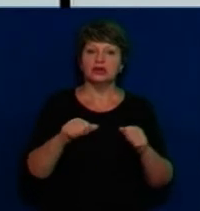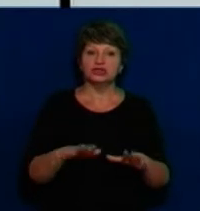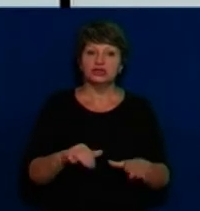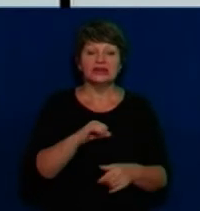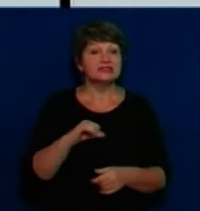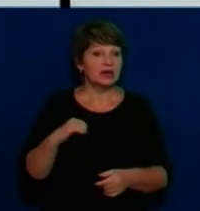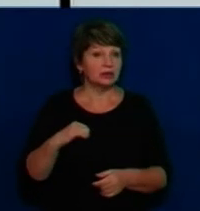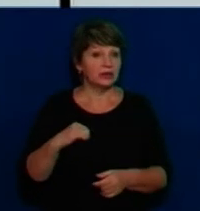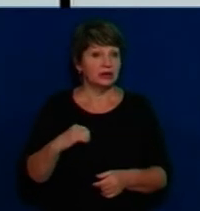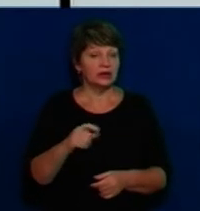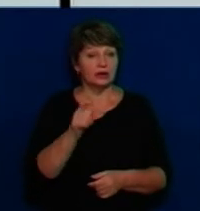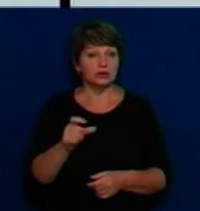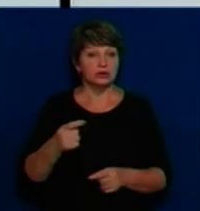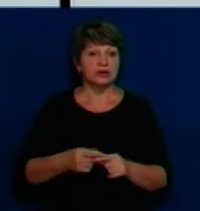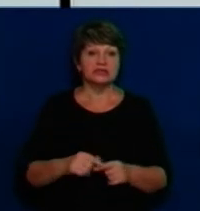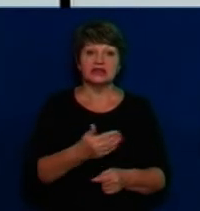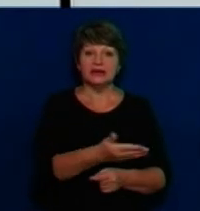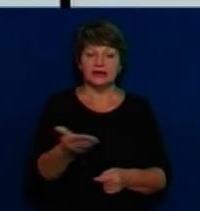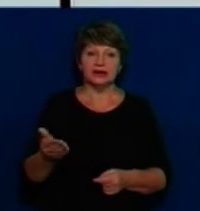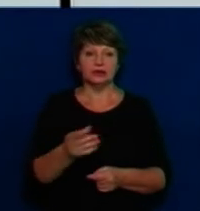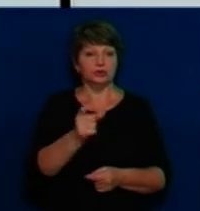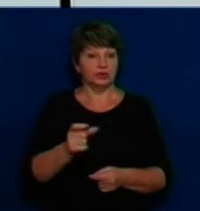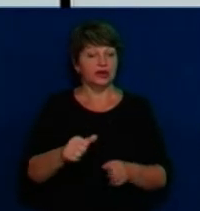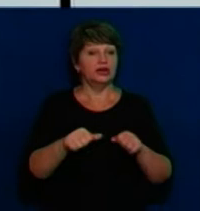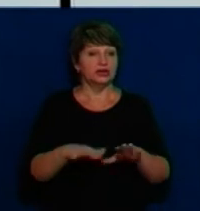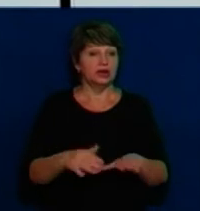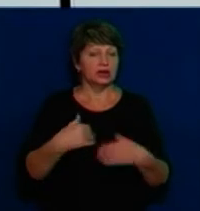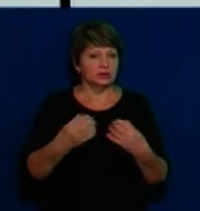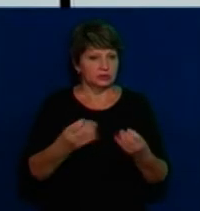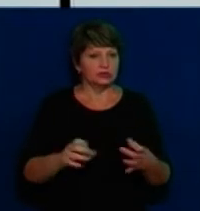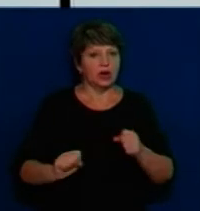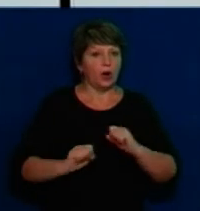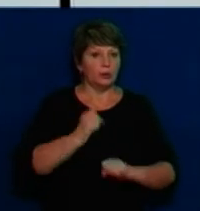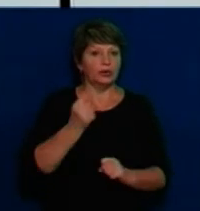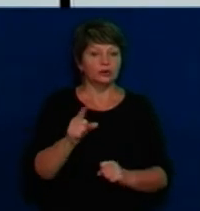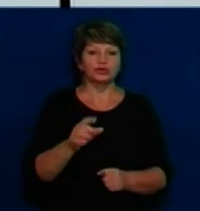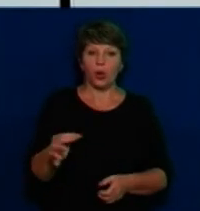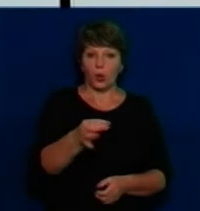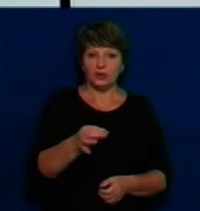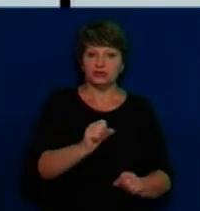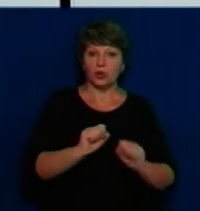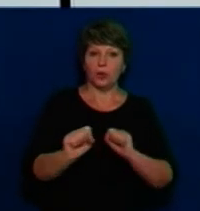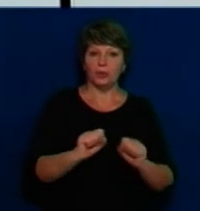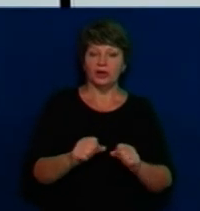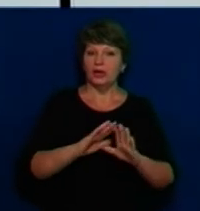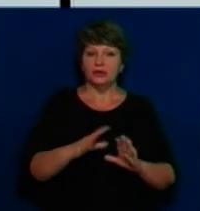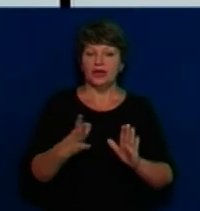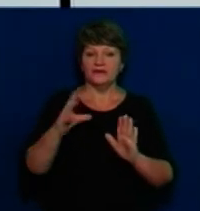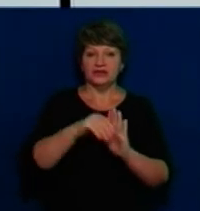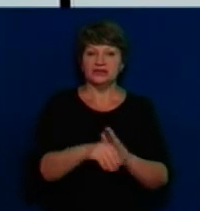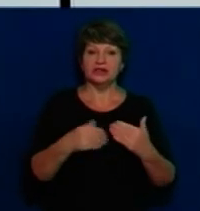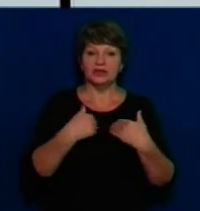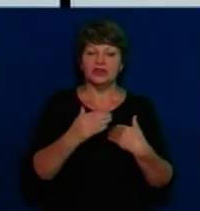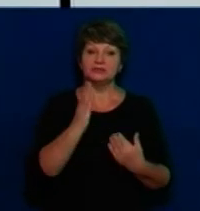гнав. Це їхнє рішення. Нас обурило те, що обласне управління не внесло нас перспективний план.